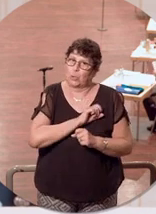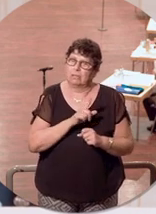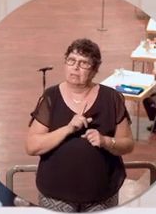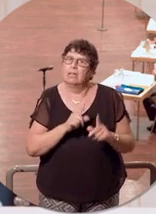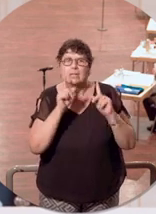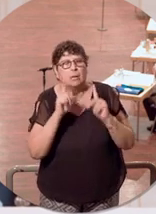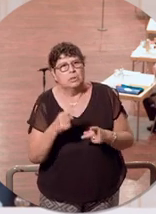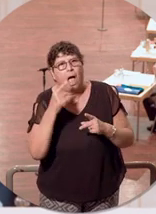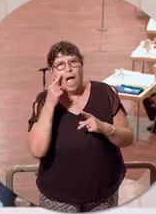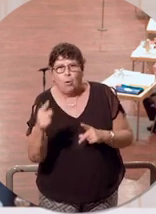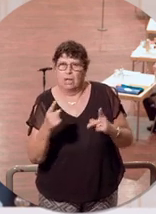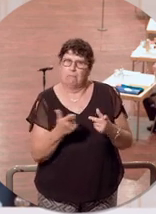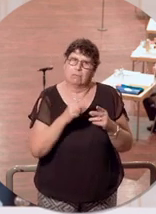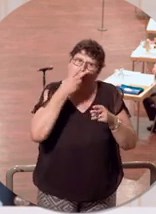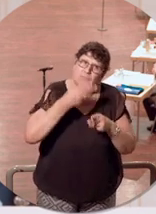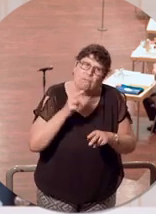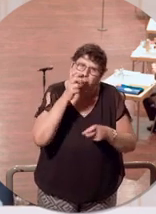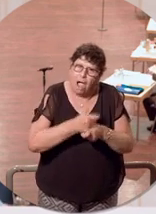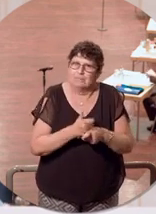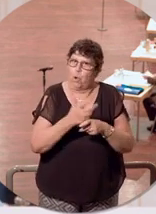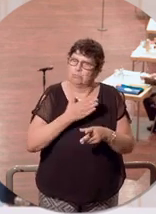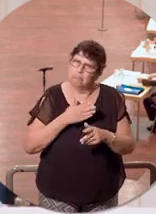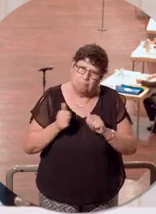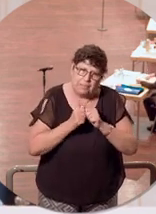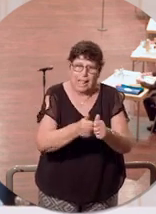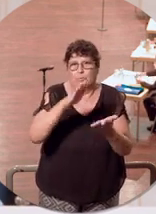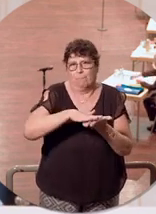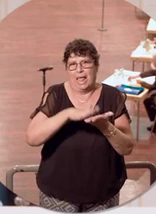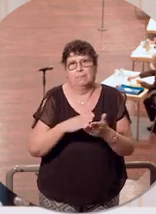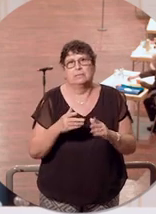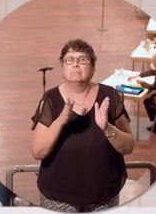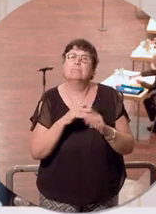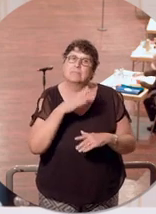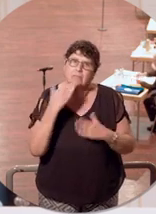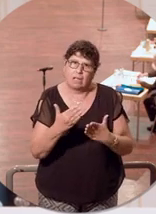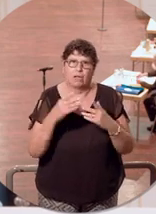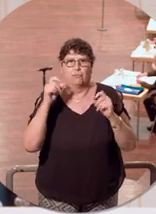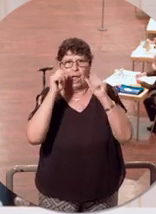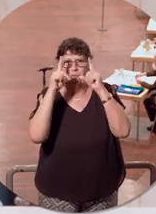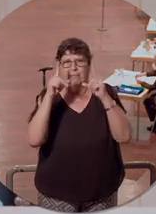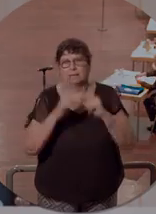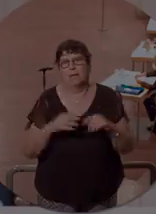Verantwortung unsere ständigen Begleiter bleiben. Das muss uns bewusst sein. Meine Damen und Herren, danke für die Aufmerksamkeit.